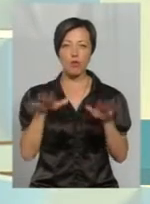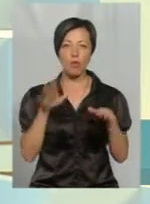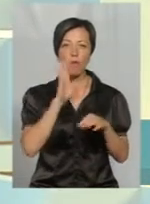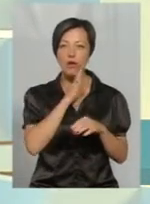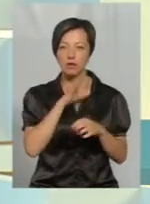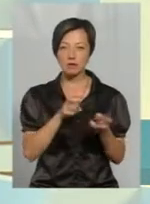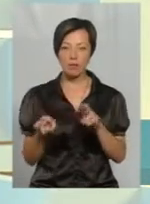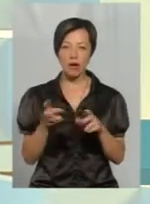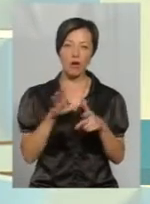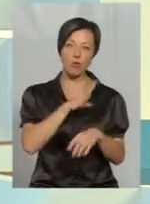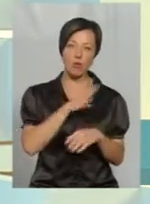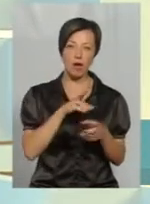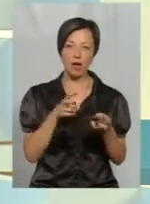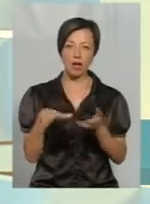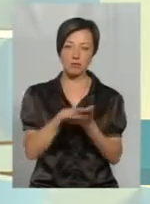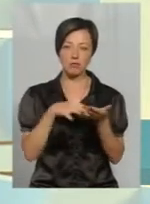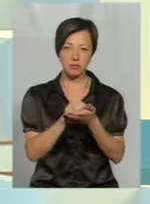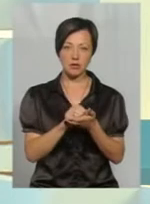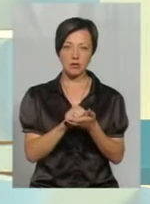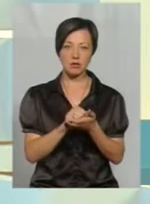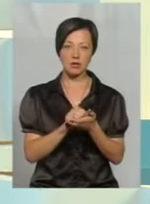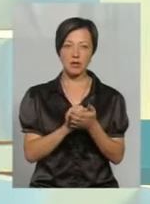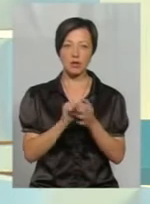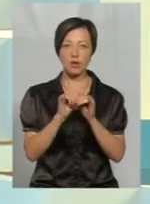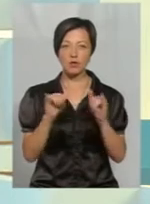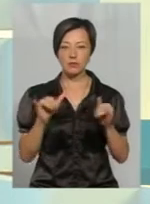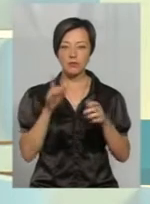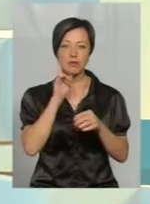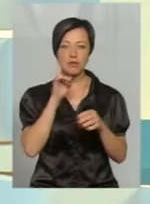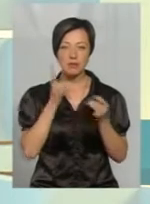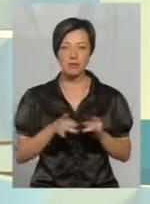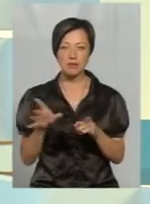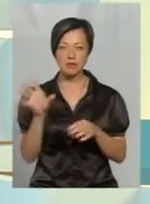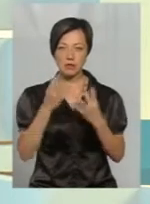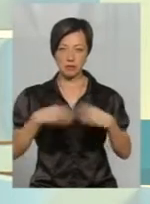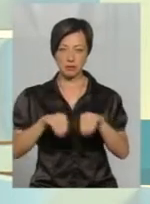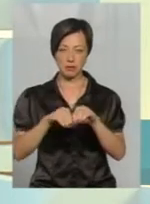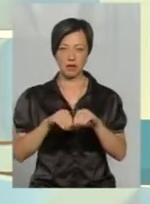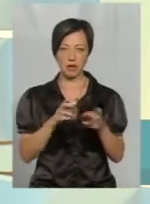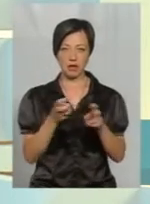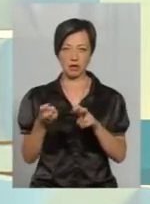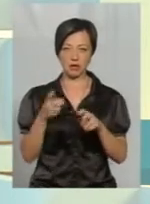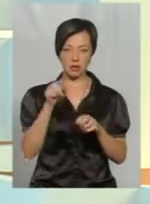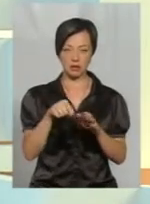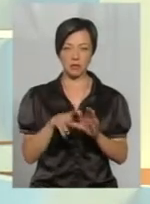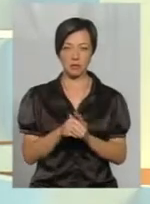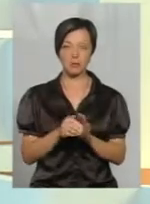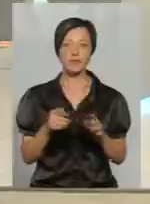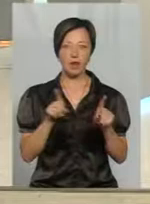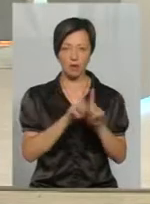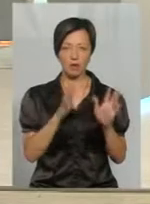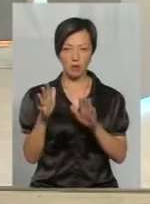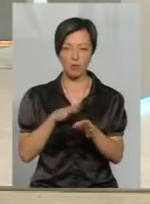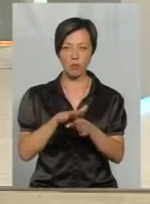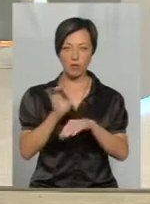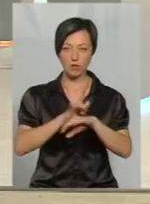буває гіни взагалі і розпліт, і вся сім'я гіни вулику. Тобто і такі випадки,